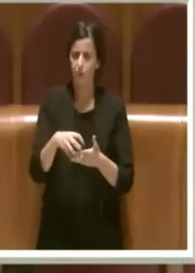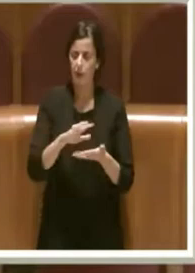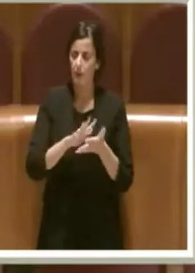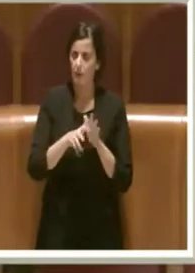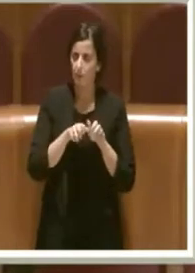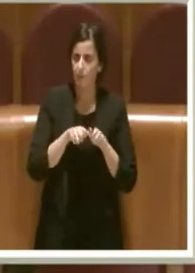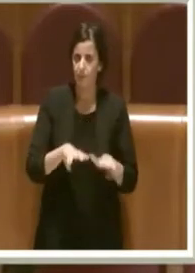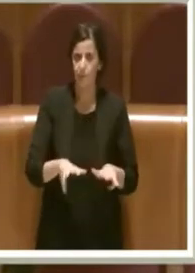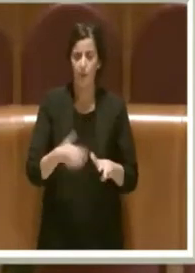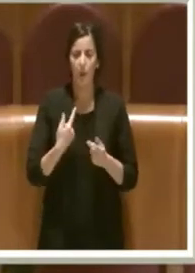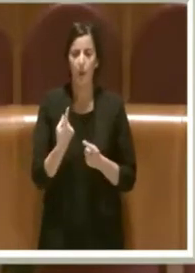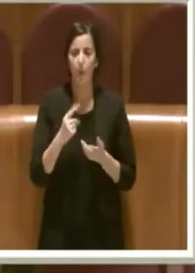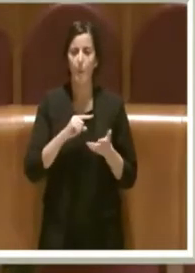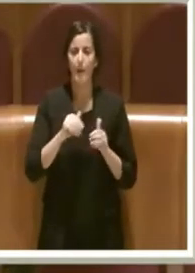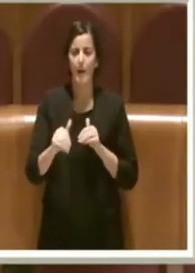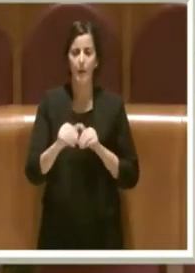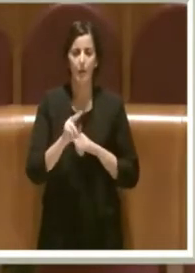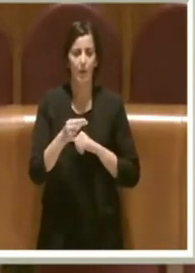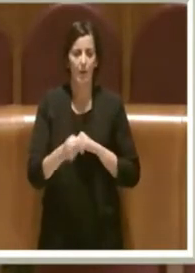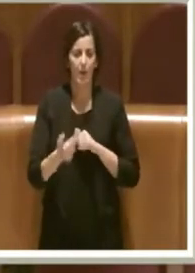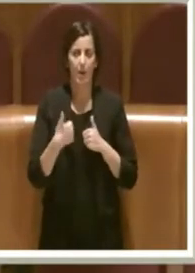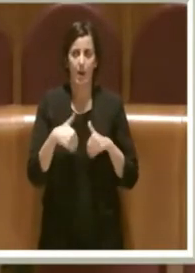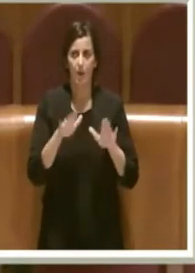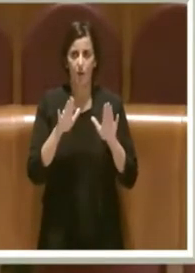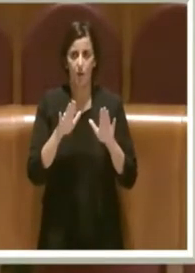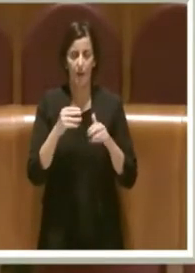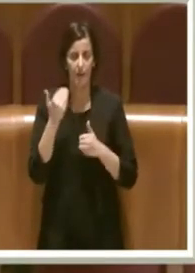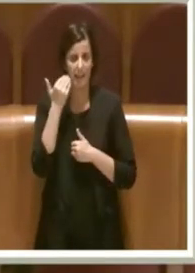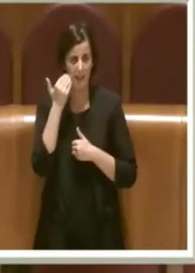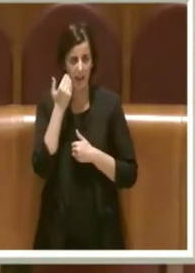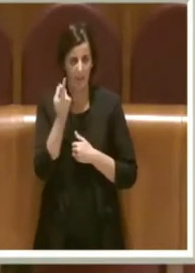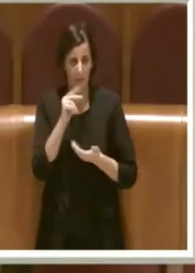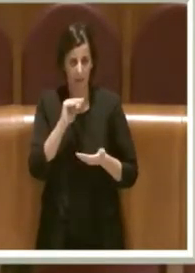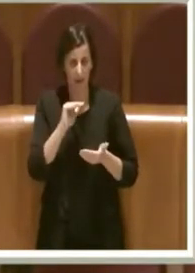circa un miliardo di euro di debiti.